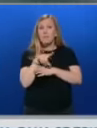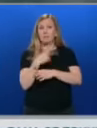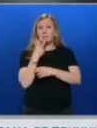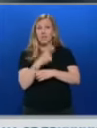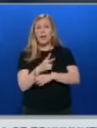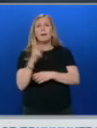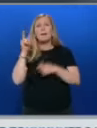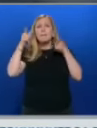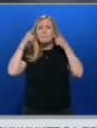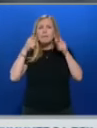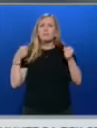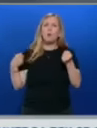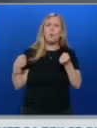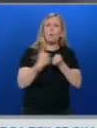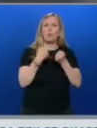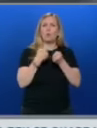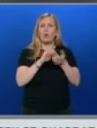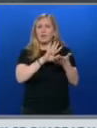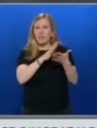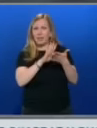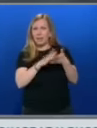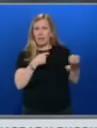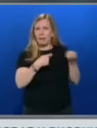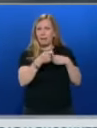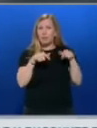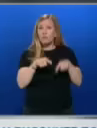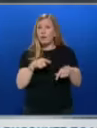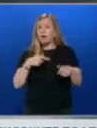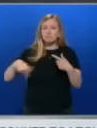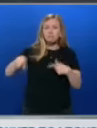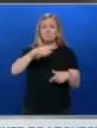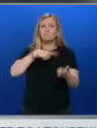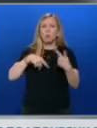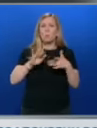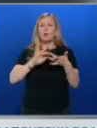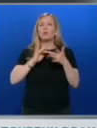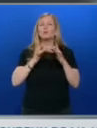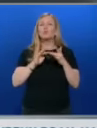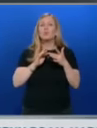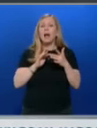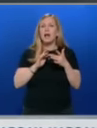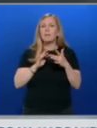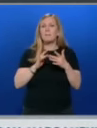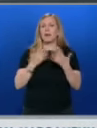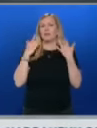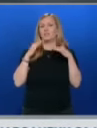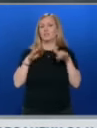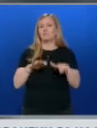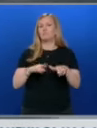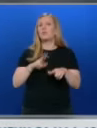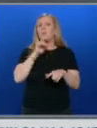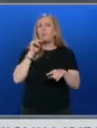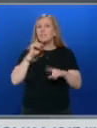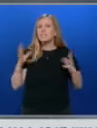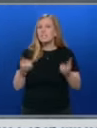удря по витрината на магазин Кадрите бързо обиколиха социалните мрежи Полиция, Община и Министерство се